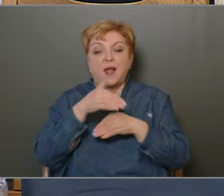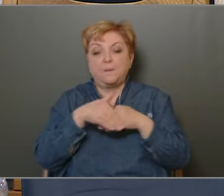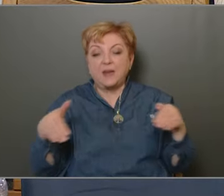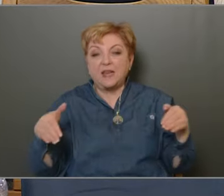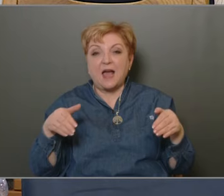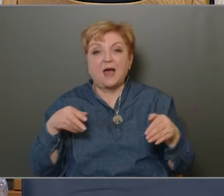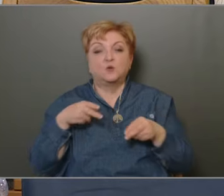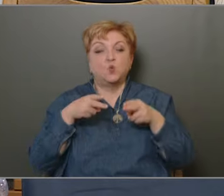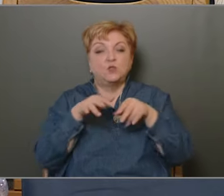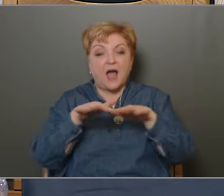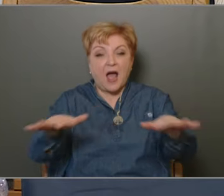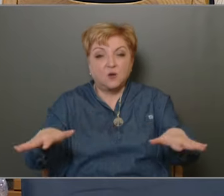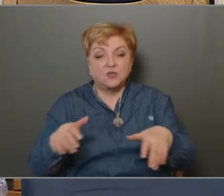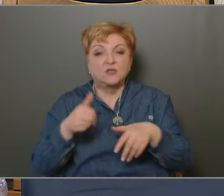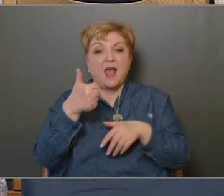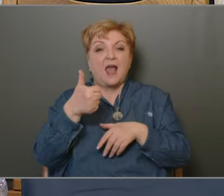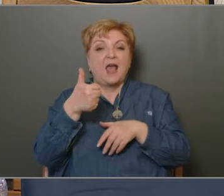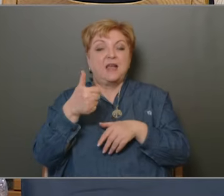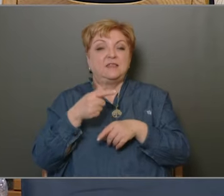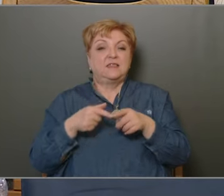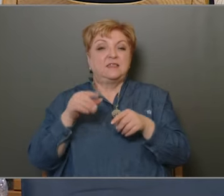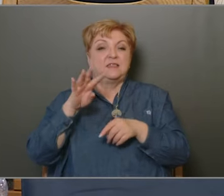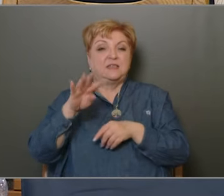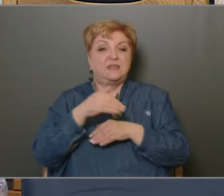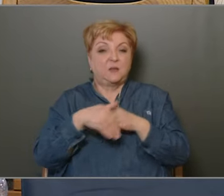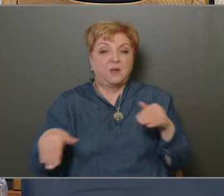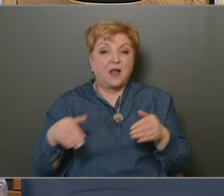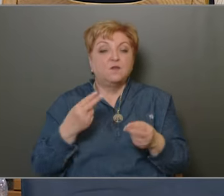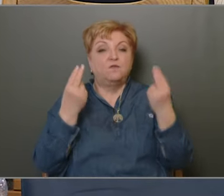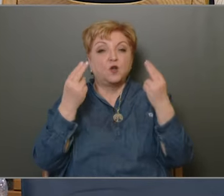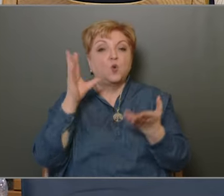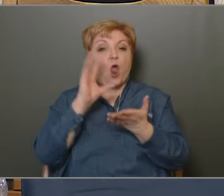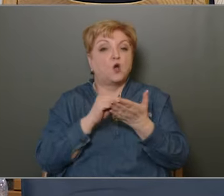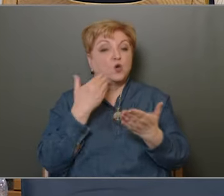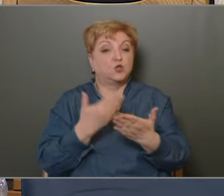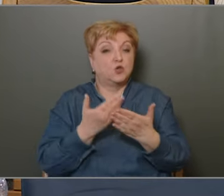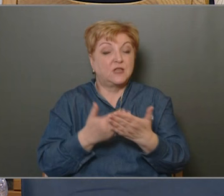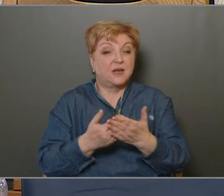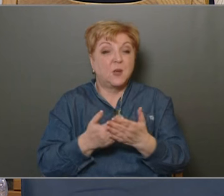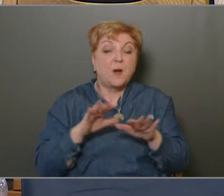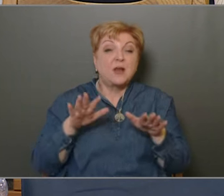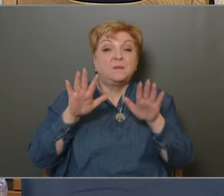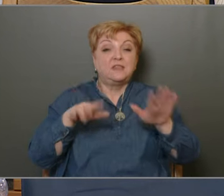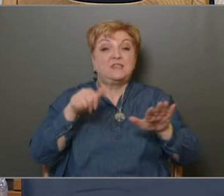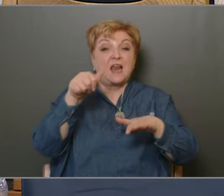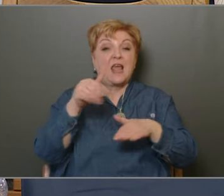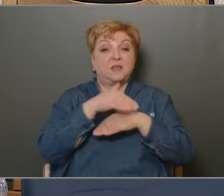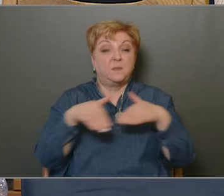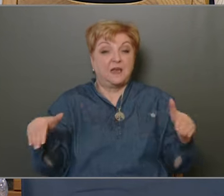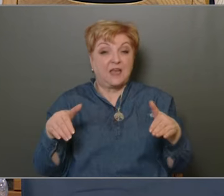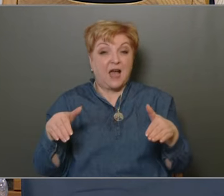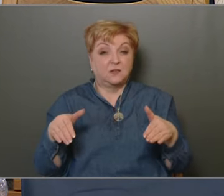úthálózat, 1,8 milliárd forintot. Lakás és vagyongazdálkodási feladatoknál majdnem 11 milliárd forintos a